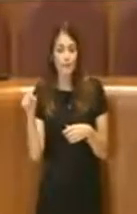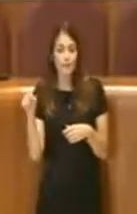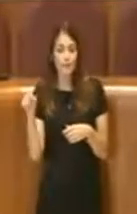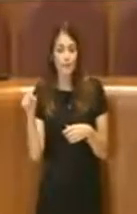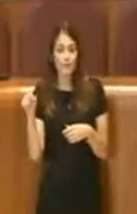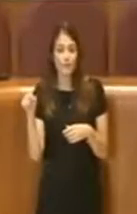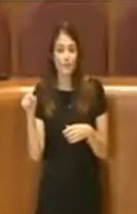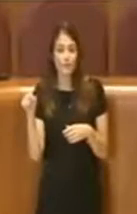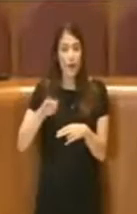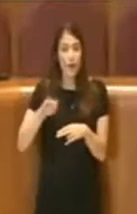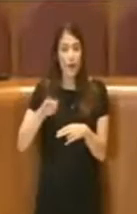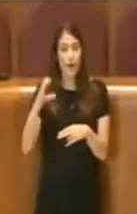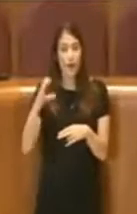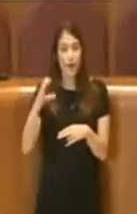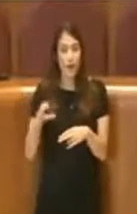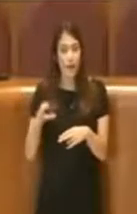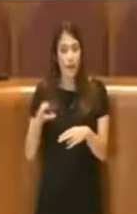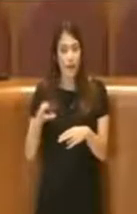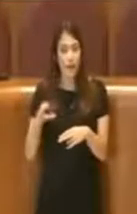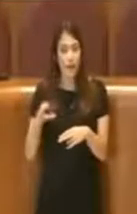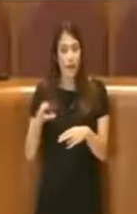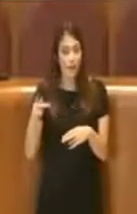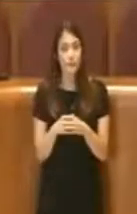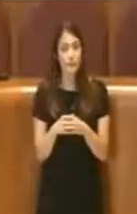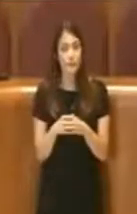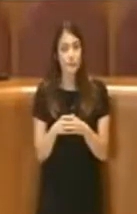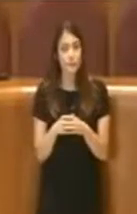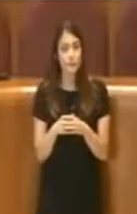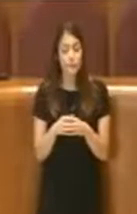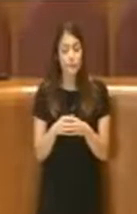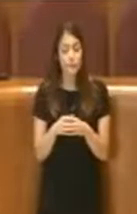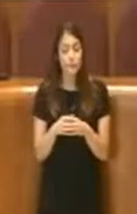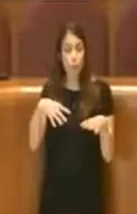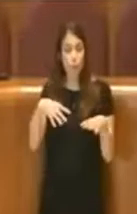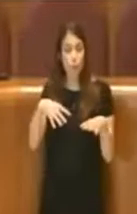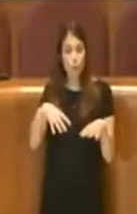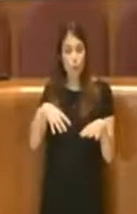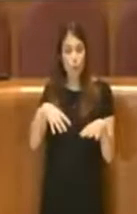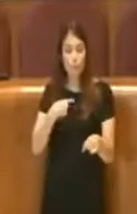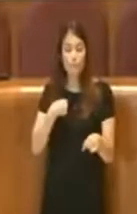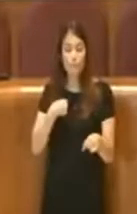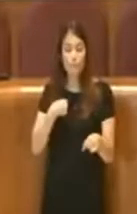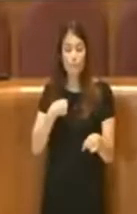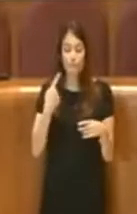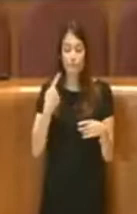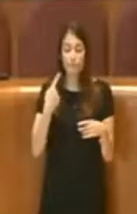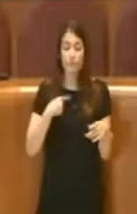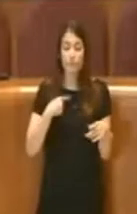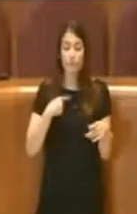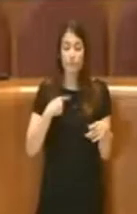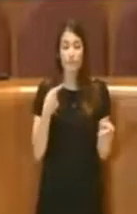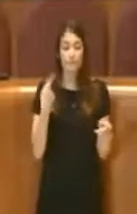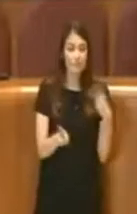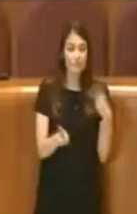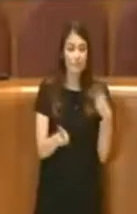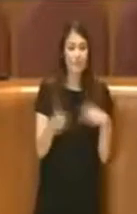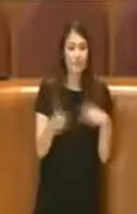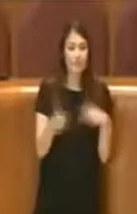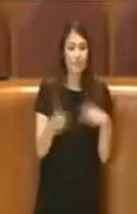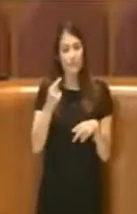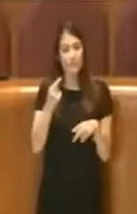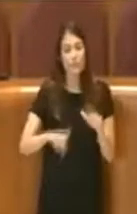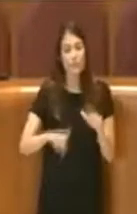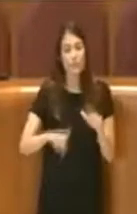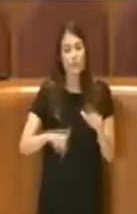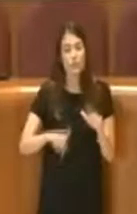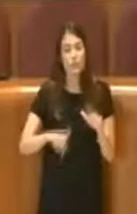Herbert Kappler. Durante l'occupazione, la città fu teatro di saccheggi e soprusi, cui cittadini romani